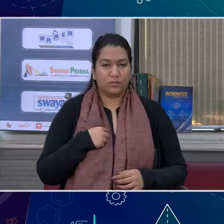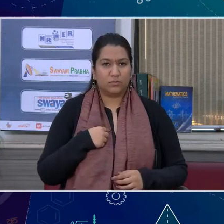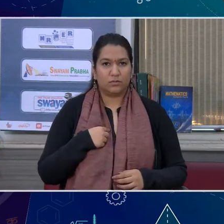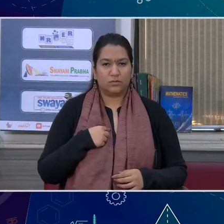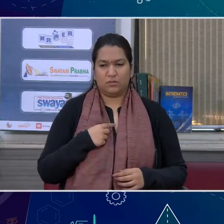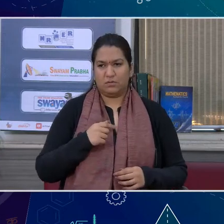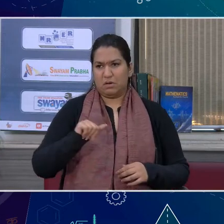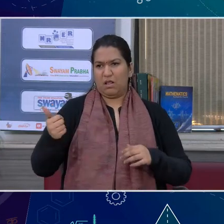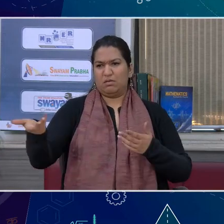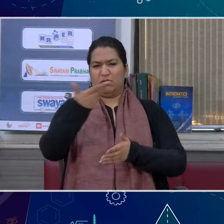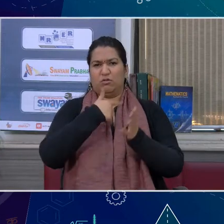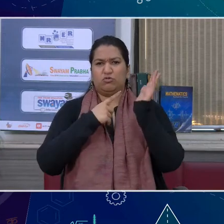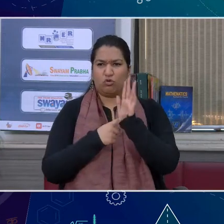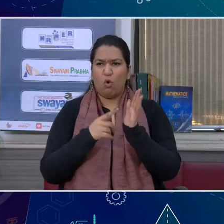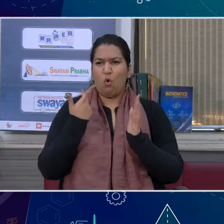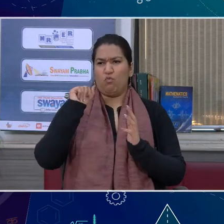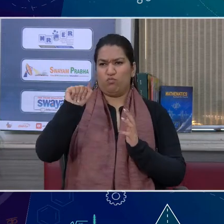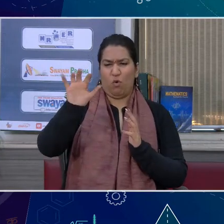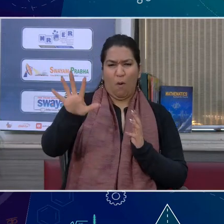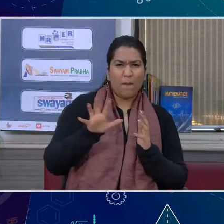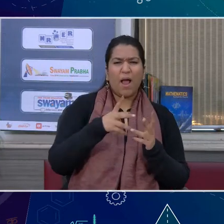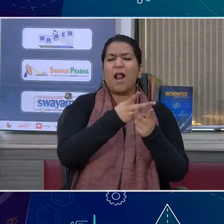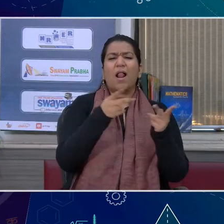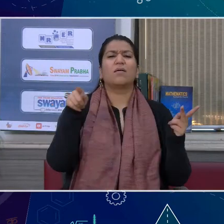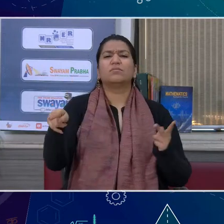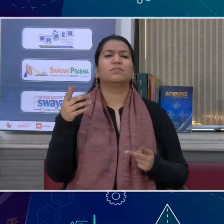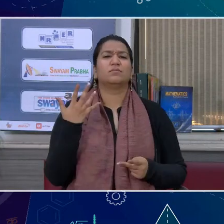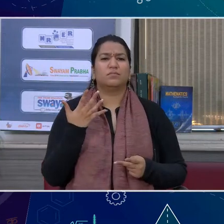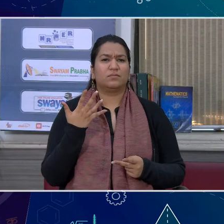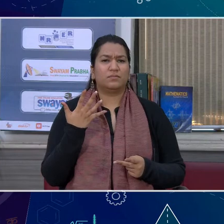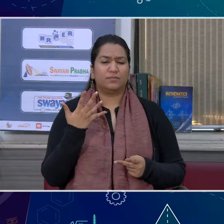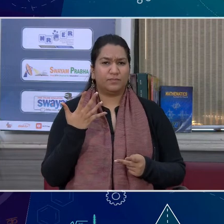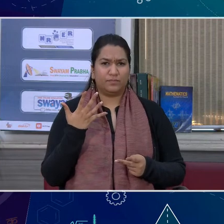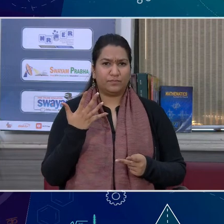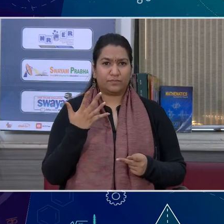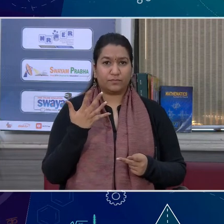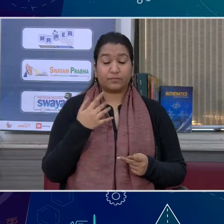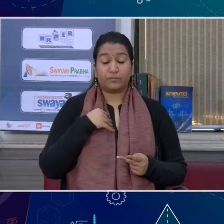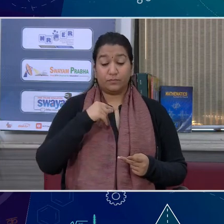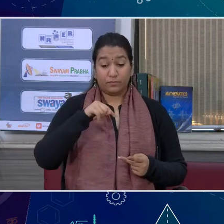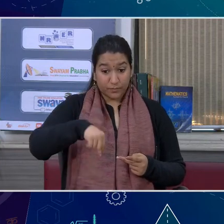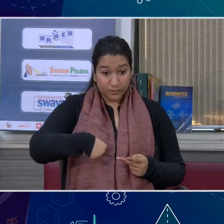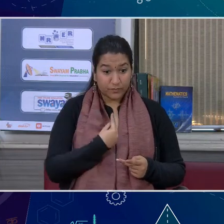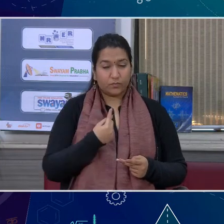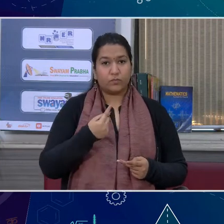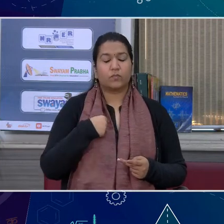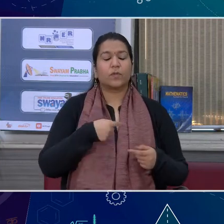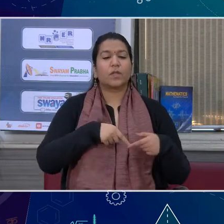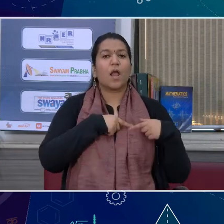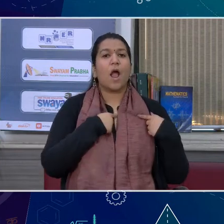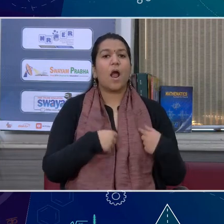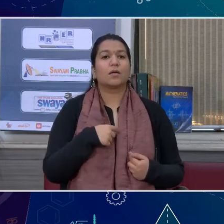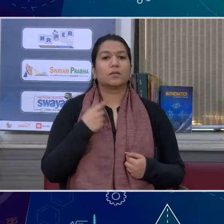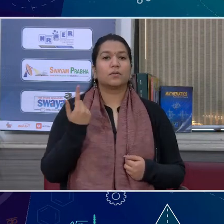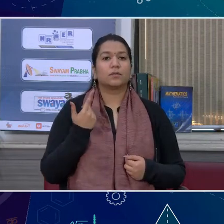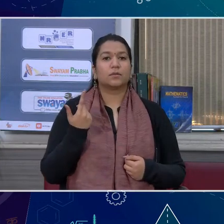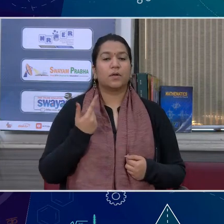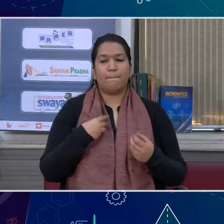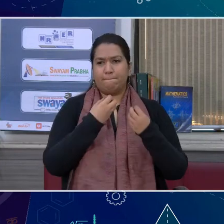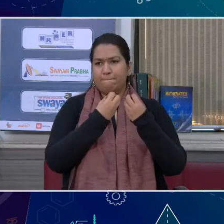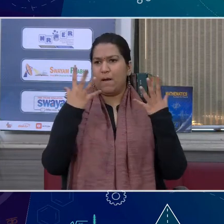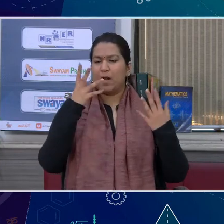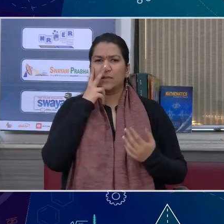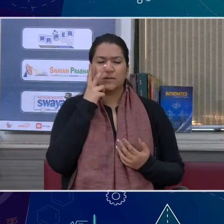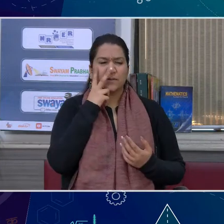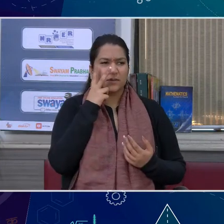दूसरों की कहीं दूसरों की देखी या दूसरे जैसा चाहते हैं वे ऐसा ही प्रकट नहीं करना है अपने आपको भी प्रकट करना है मैं अक्सार देखता हूं